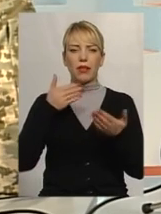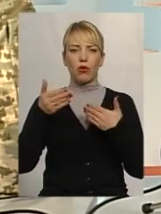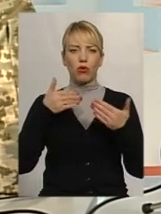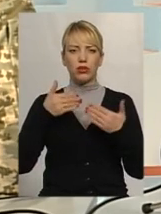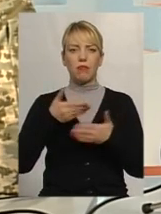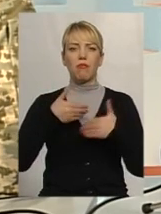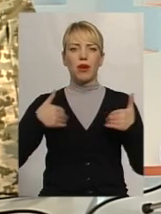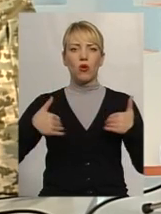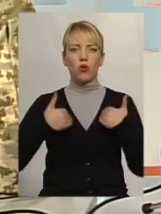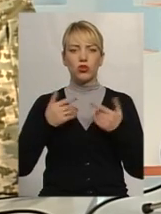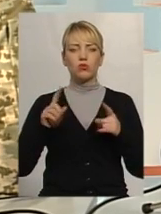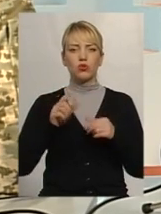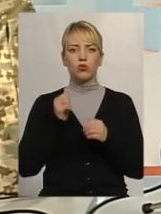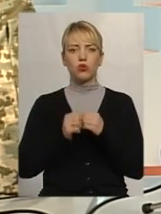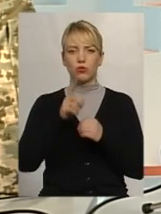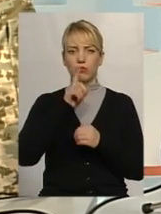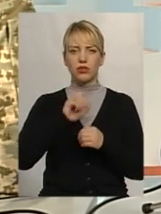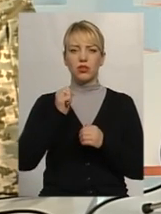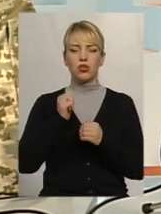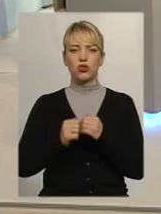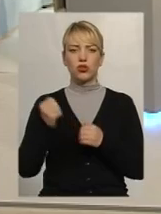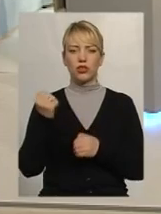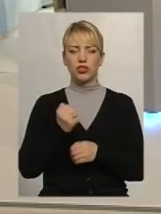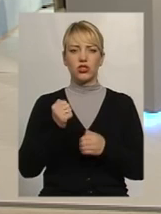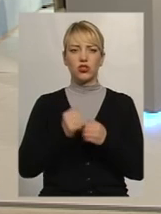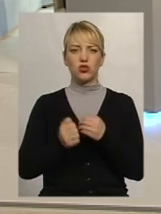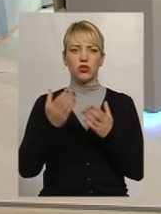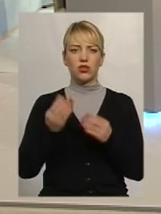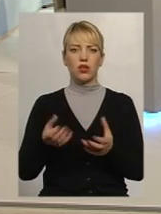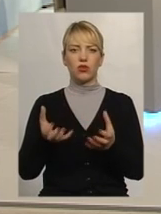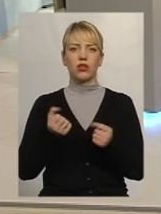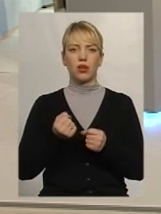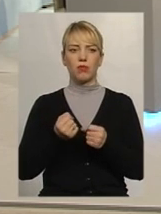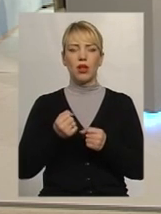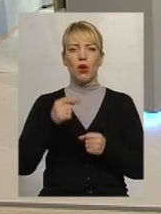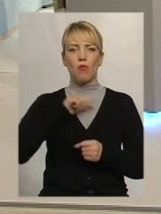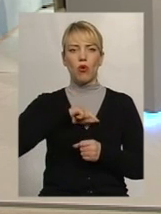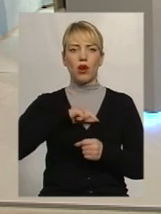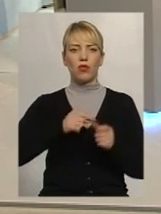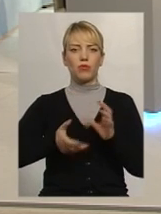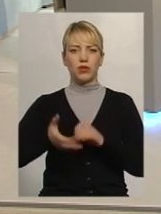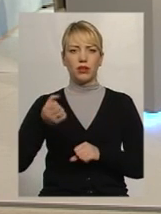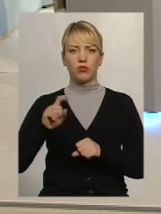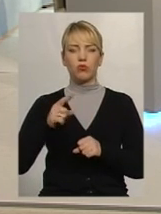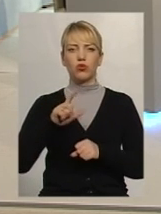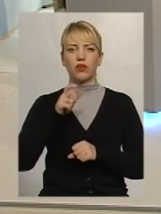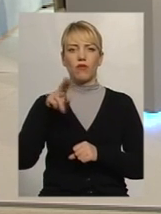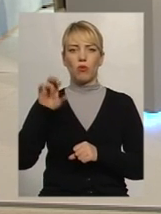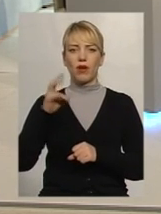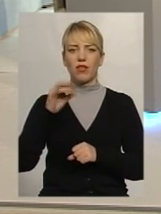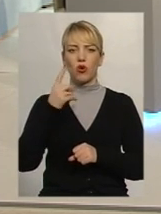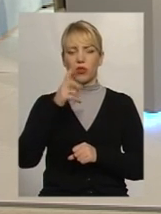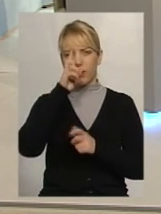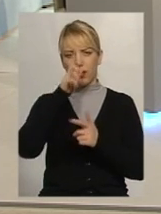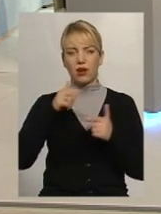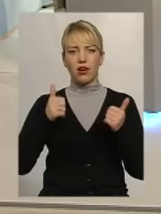хочемо, щоб ми щомісяця, щотижня, щодня отримували реальну підтримку, тому що в Європі жодна країна не веде